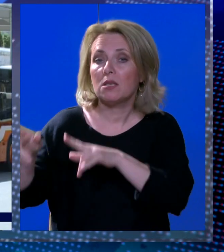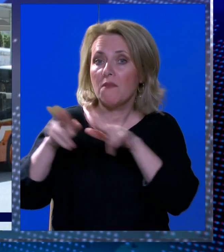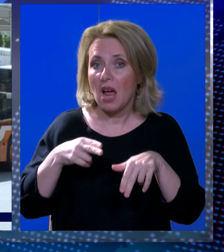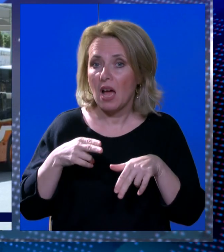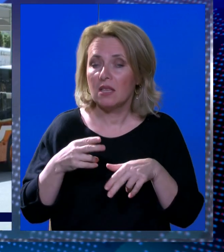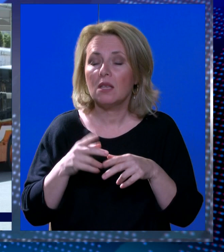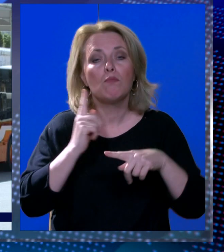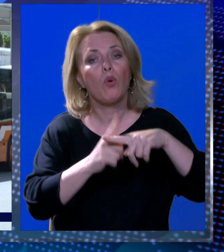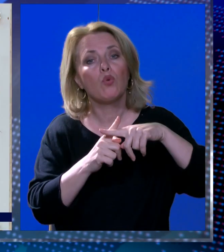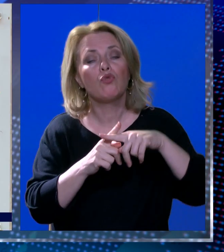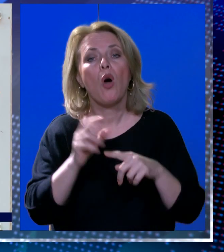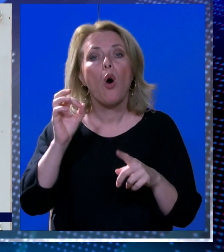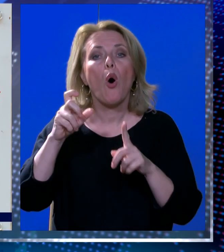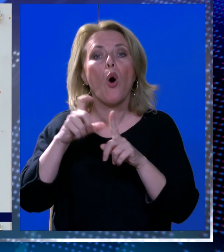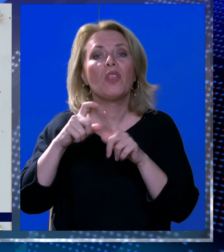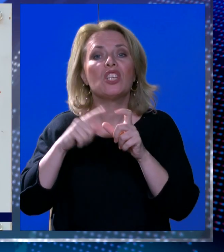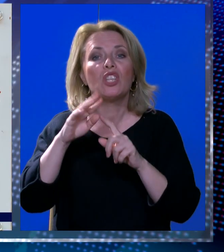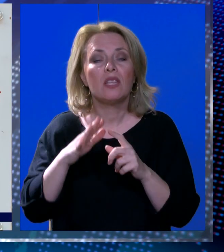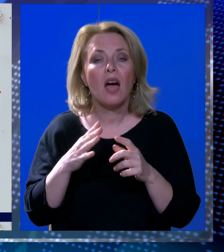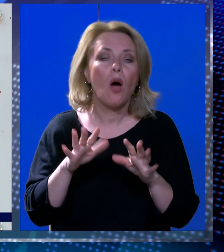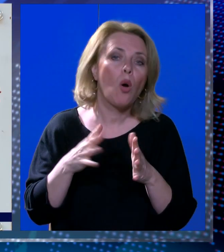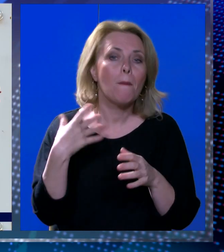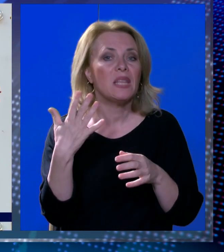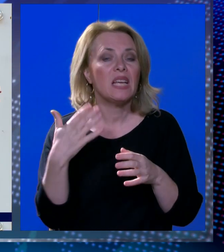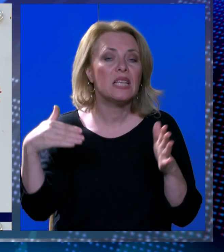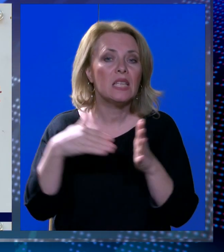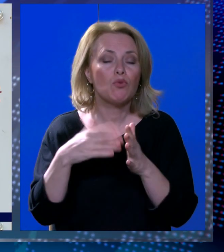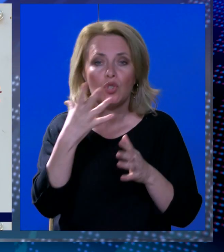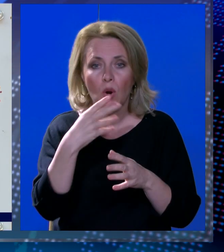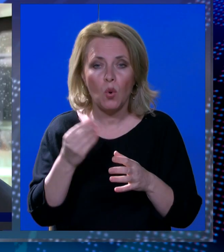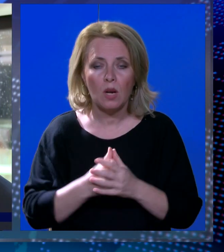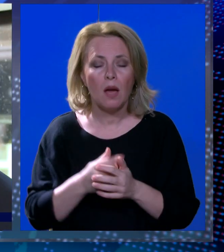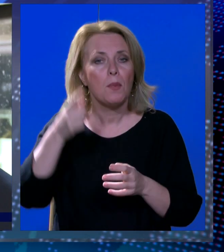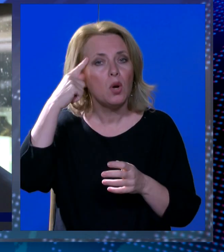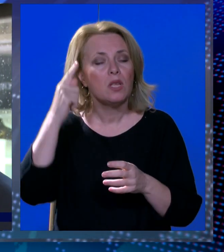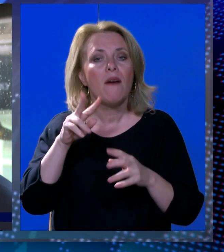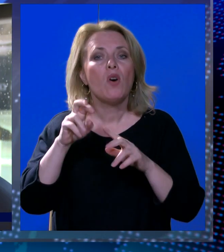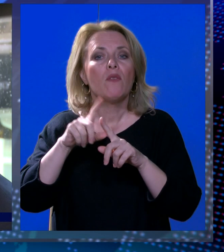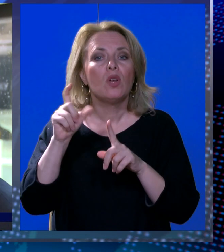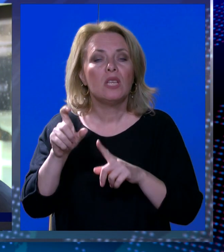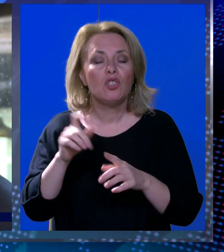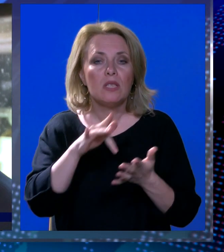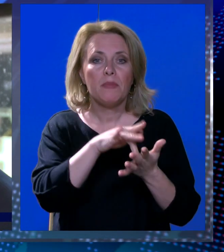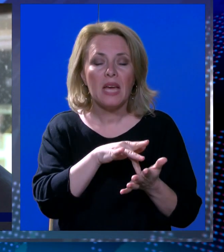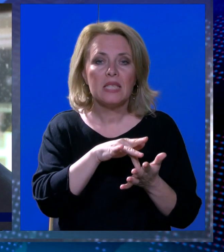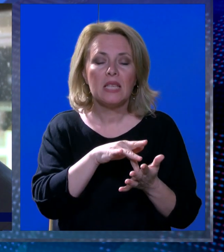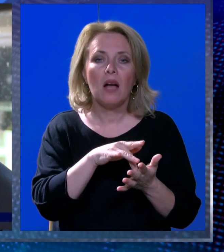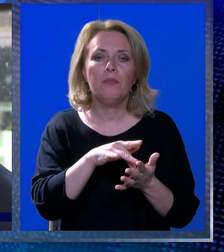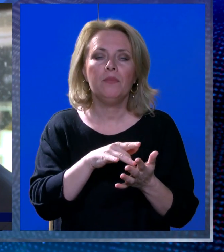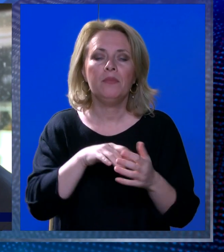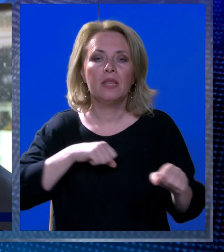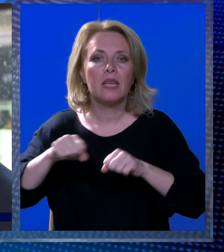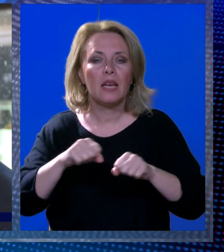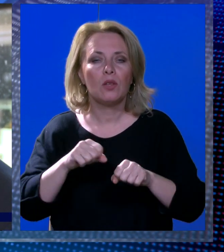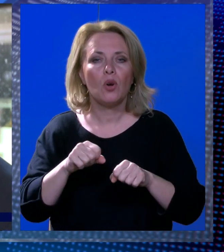nadoknaditi uz naravno očretu od Libertasa u iznosu nešto manjem od 50 tisuća kuna. Pocitimo, Ante Vojvodić je s mjesta direktora